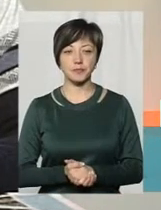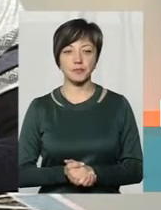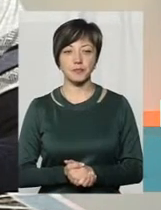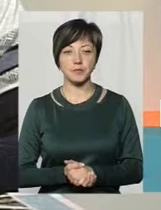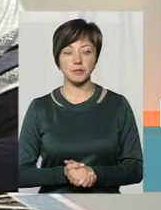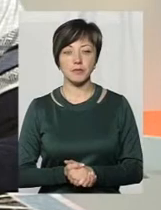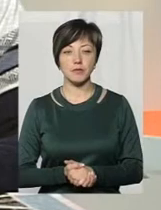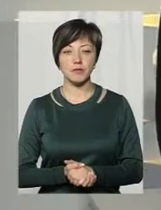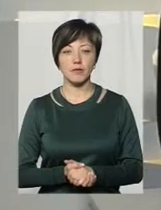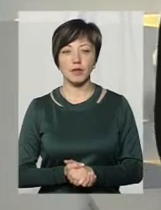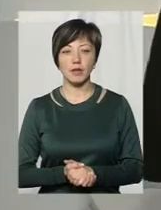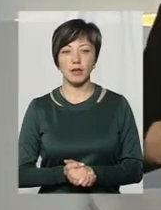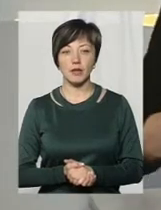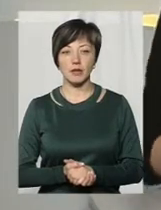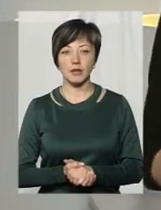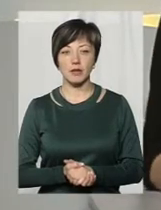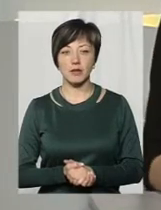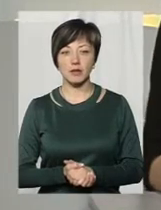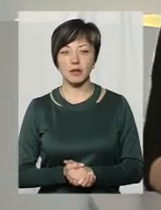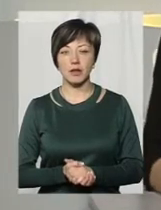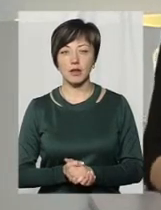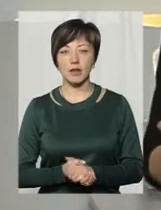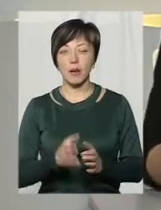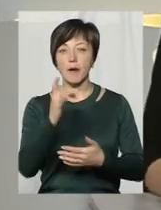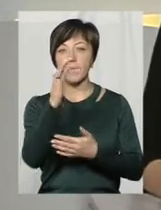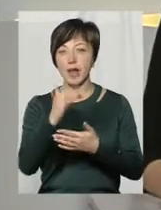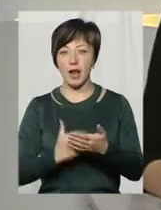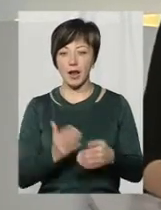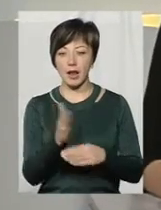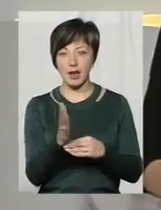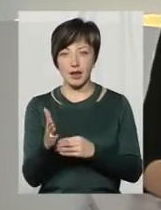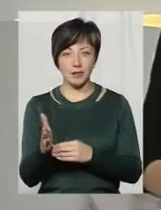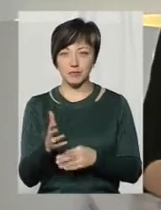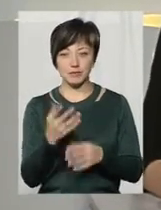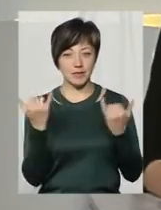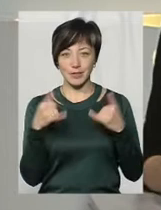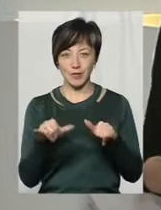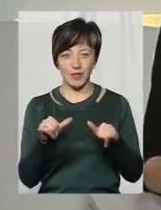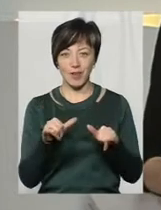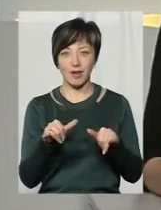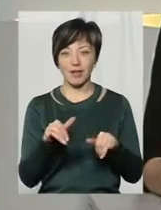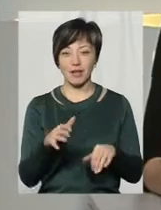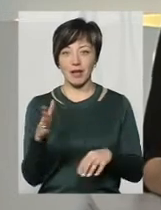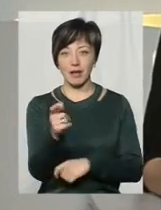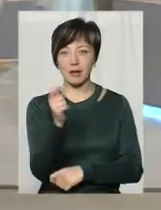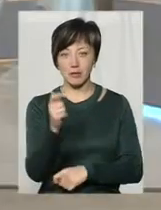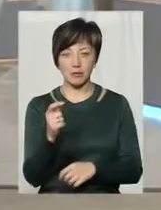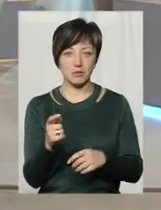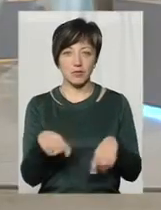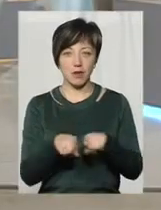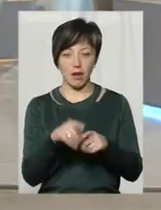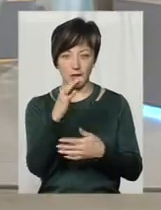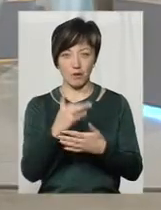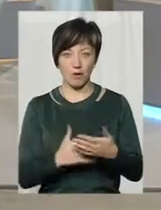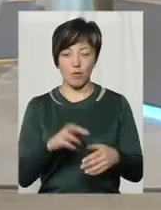за відповідь. Пане Валентине, ви такий перелік риб назвали, що, напевно, багатьох рибаків навіть здивували, що стільки риб в Південному